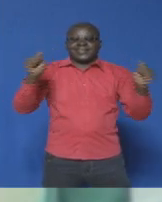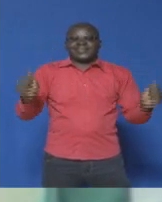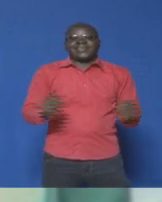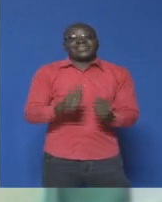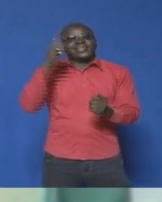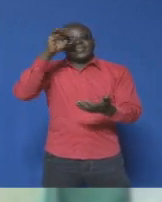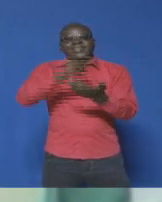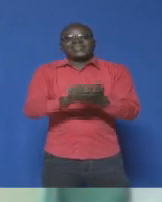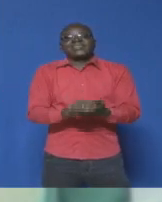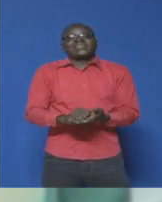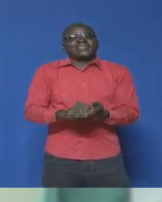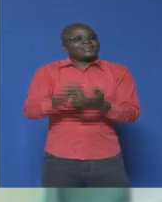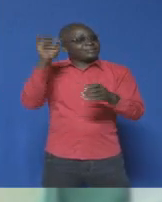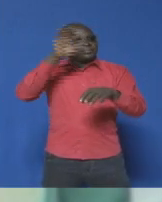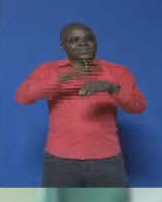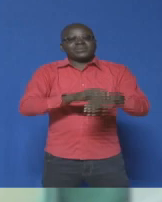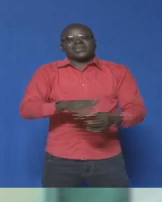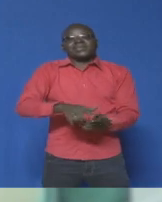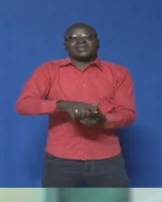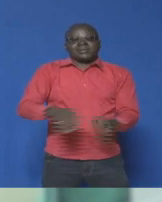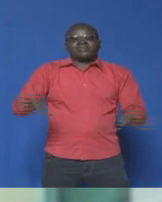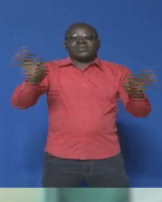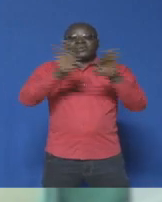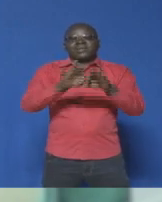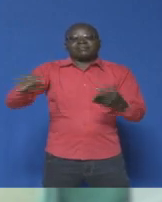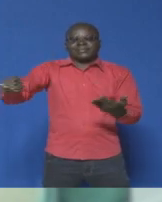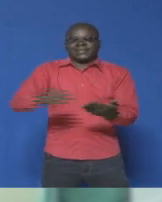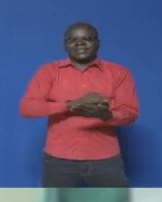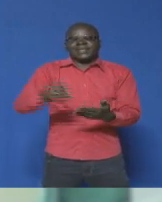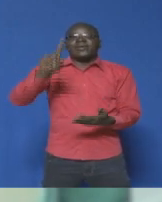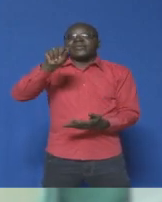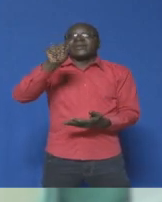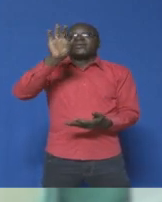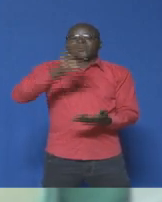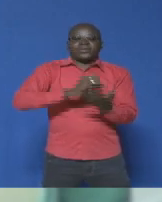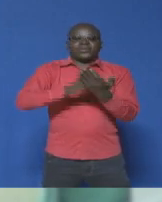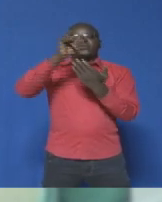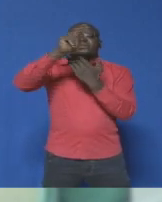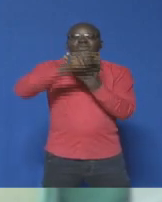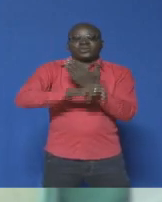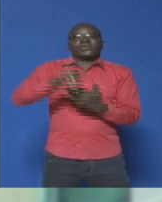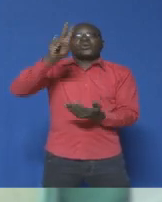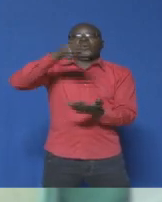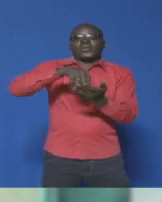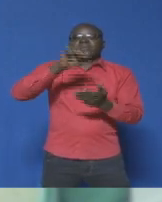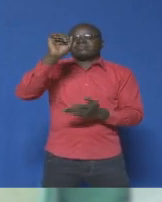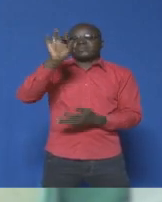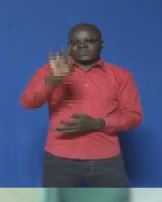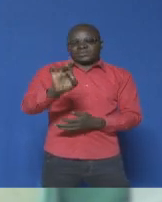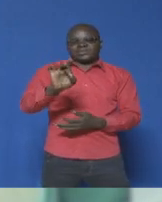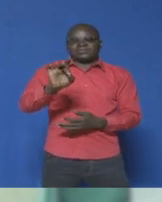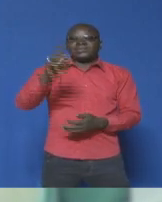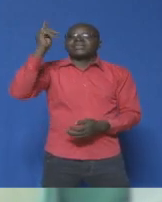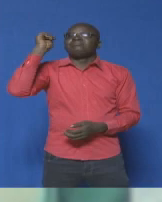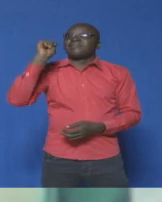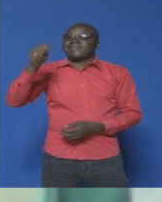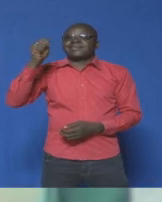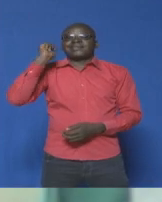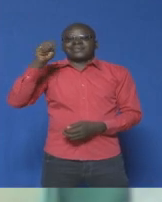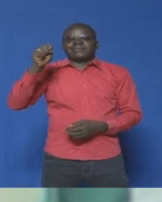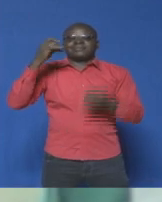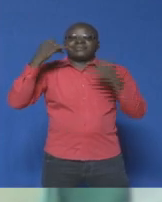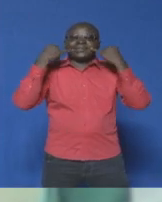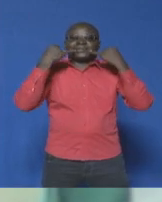instrument majeur signé le 29 juillet 2008 est le témoignage du lien fort